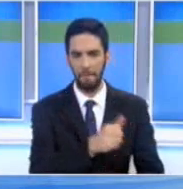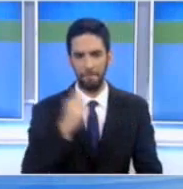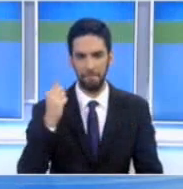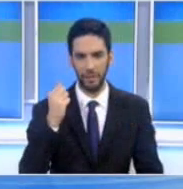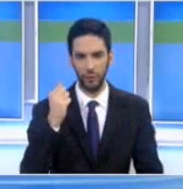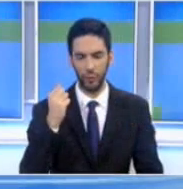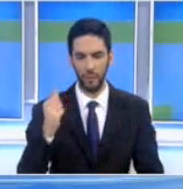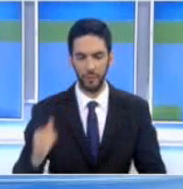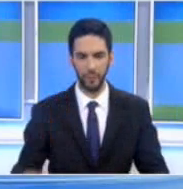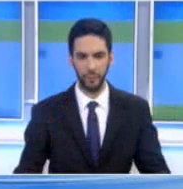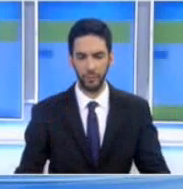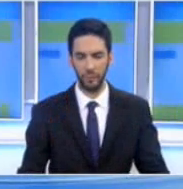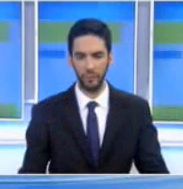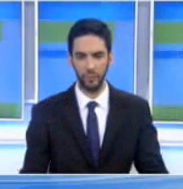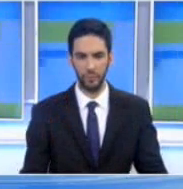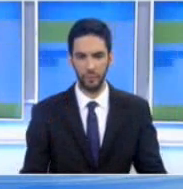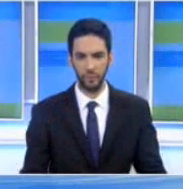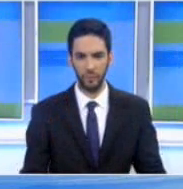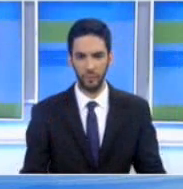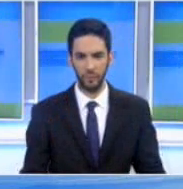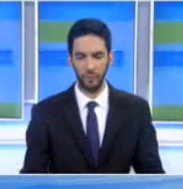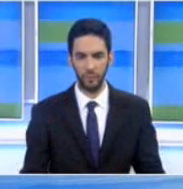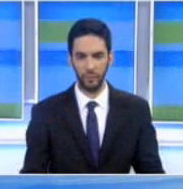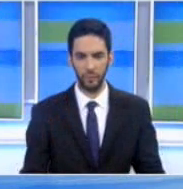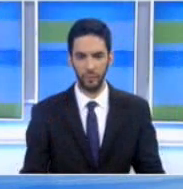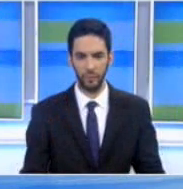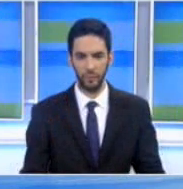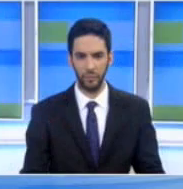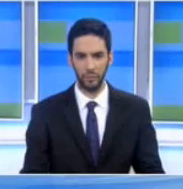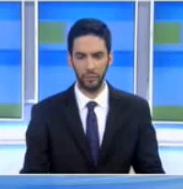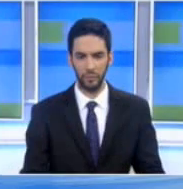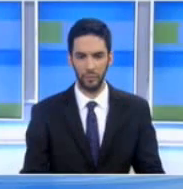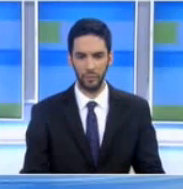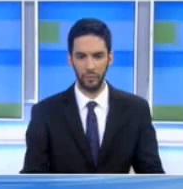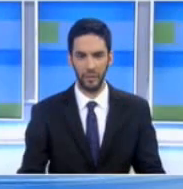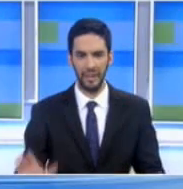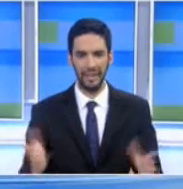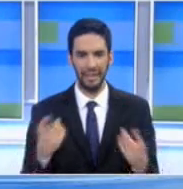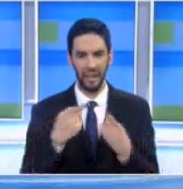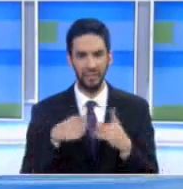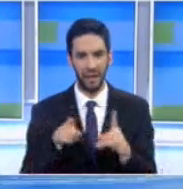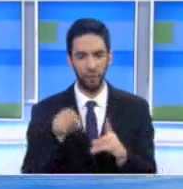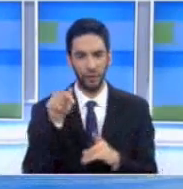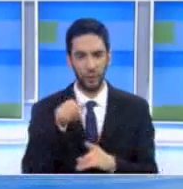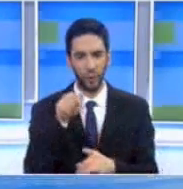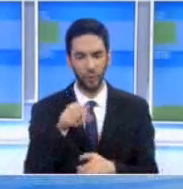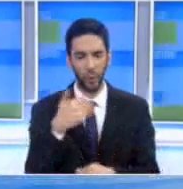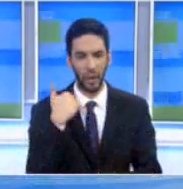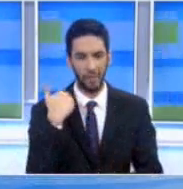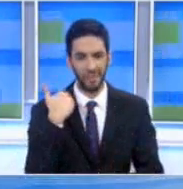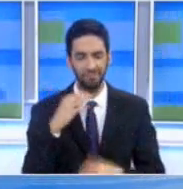πίσω στο σημείο που είχαν απογειωθεί Το διαφορετικό που γίνεται είναι το ότι καθώς περνούν οι ώρες σίγουρα αυξάνεται